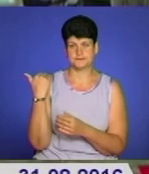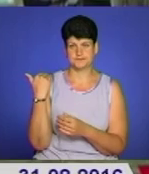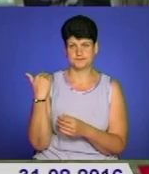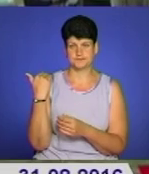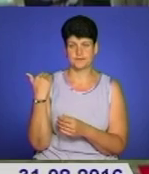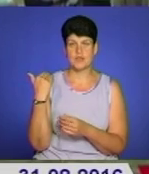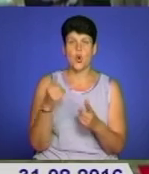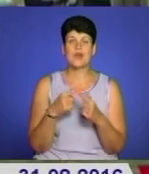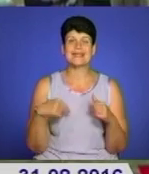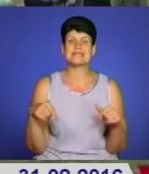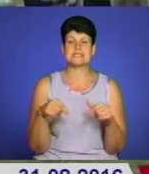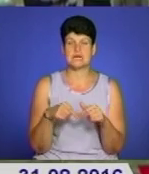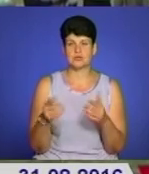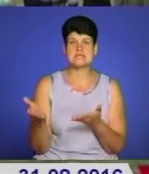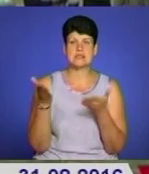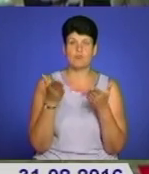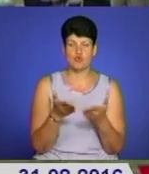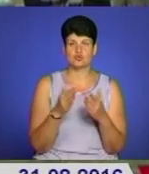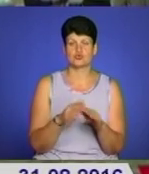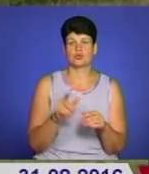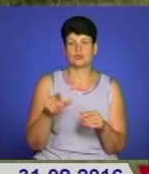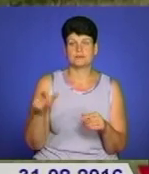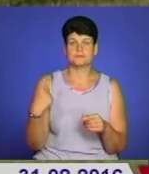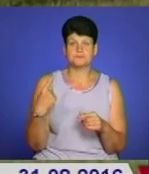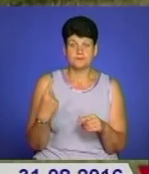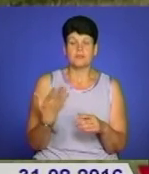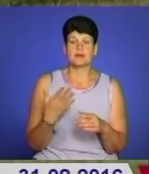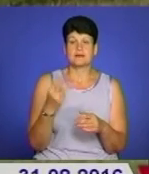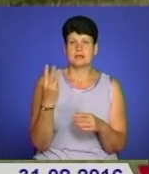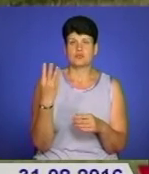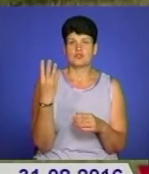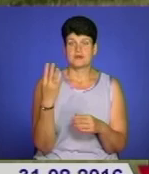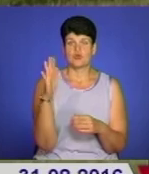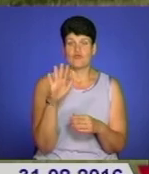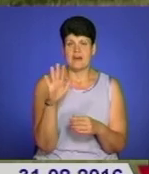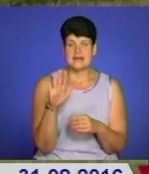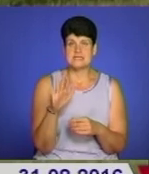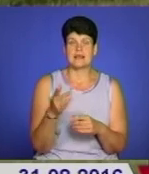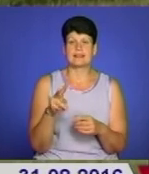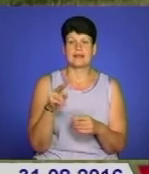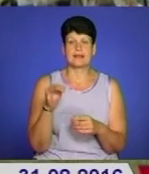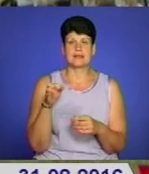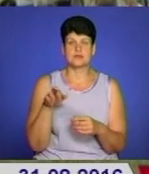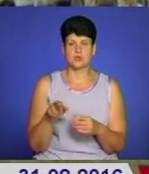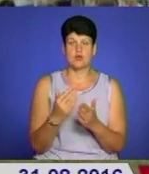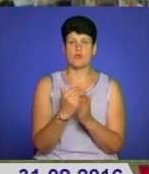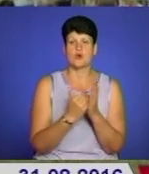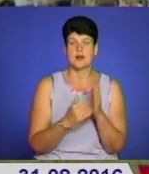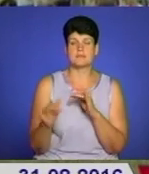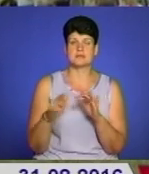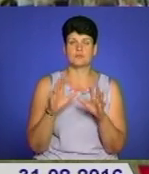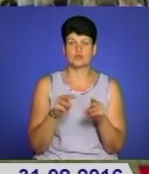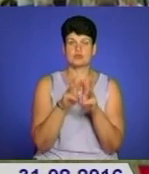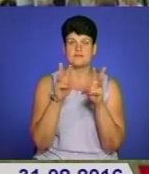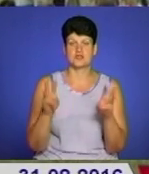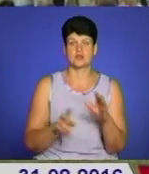Організатори дійства запрошують жителів області 3 і 4 вересня на Лисоню. У програмі заходів прийде освячення каплички,